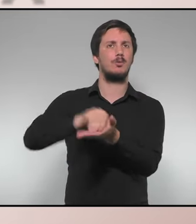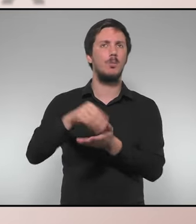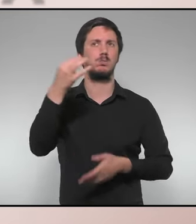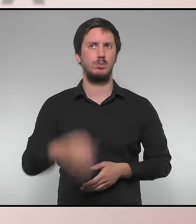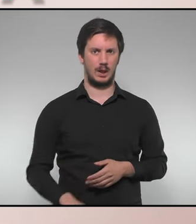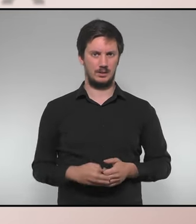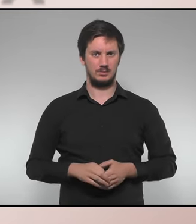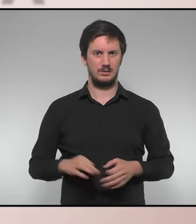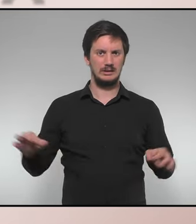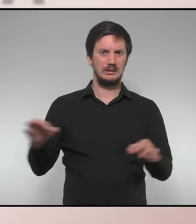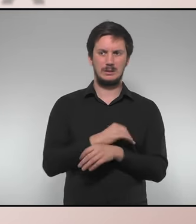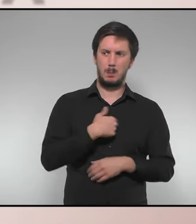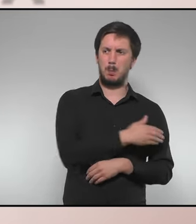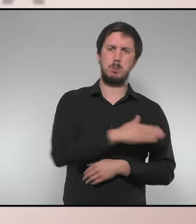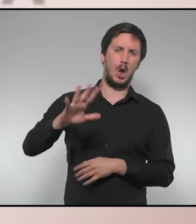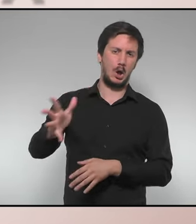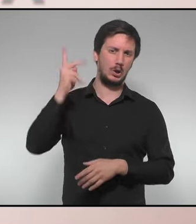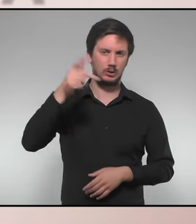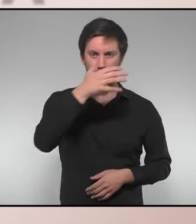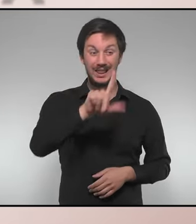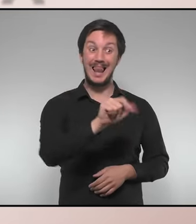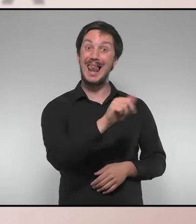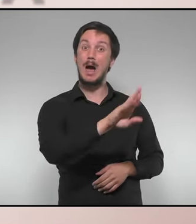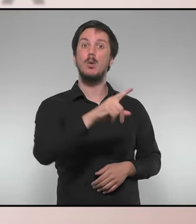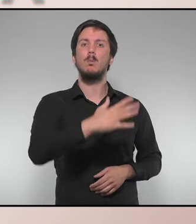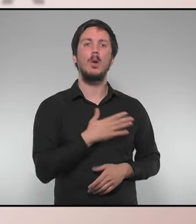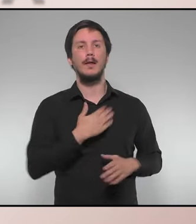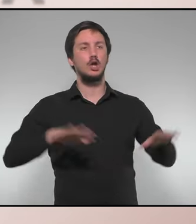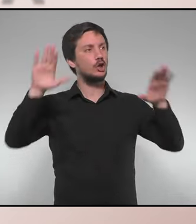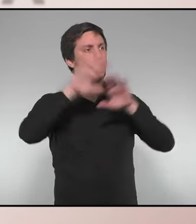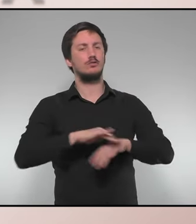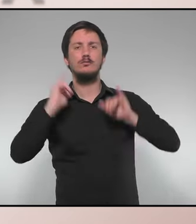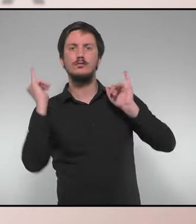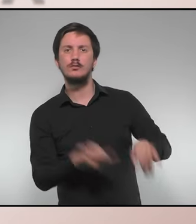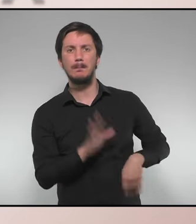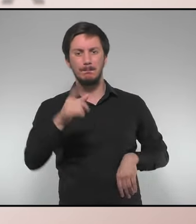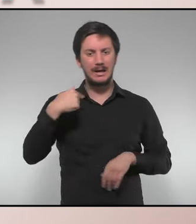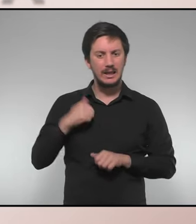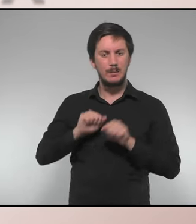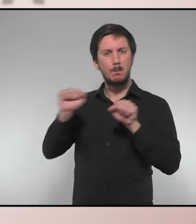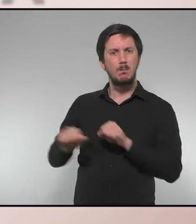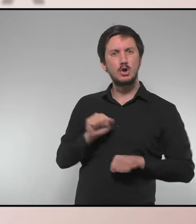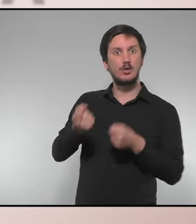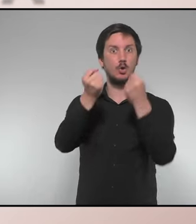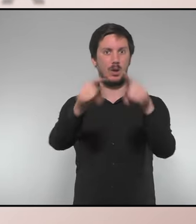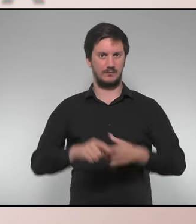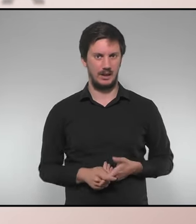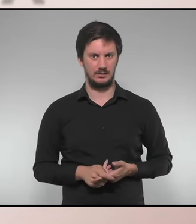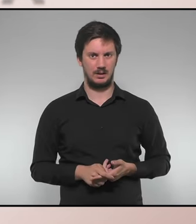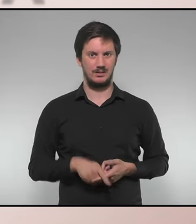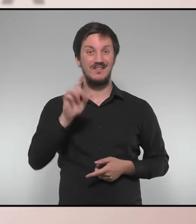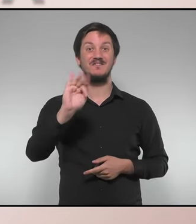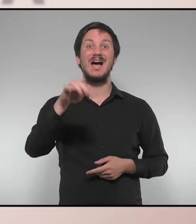fumin per terra amb una estrabada. Que la Laura pugui sortir de nit sense un esprai antiviolació a la butxaca. Que la